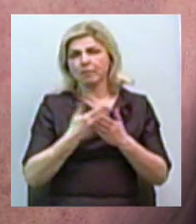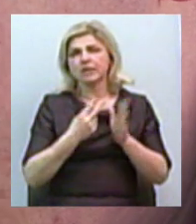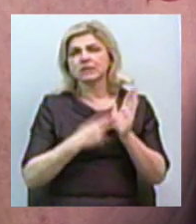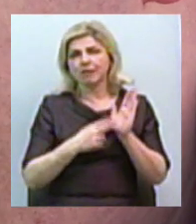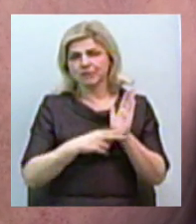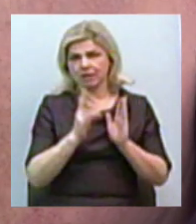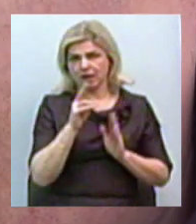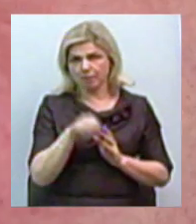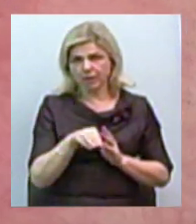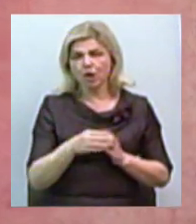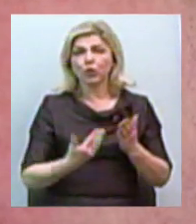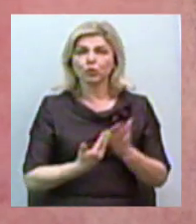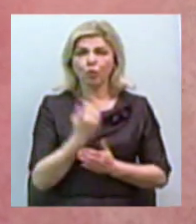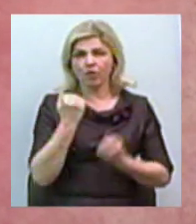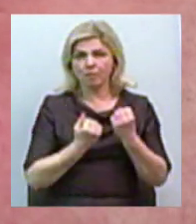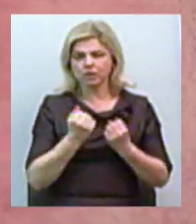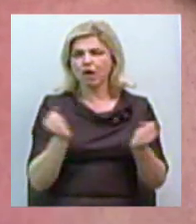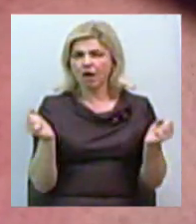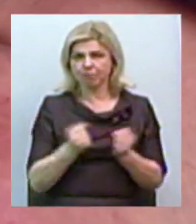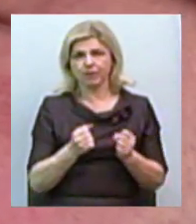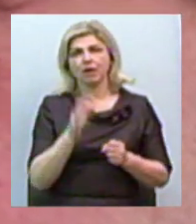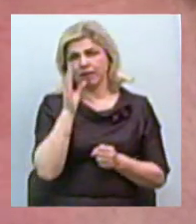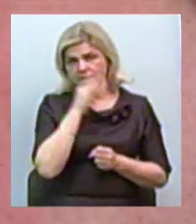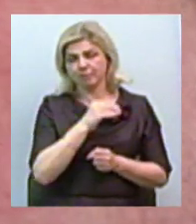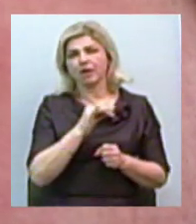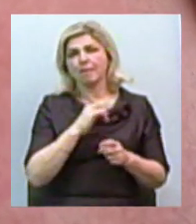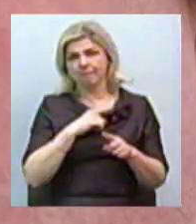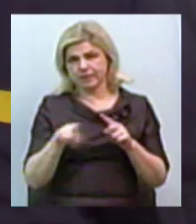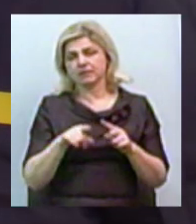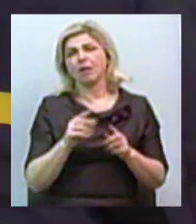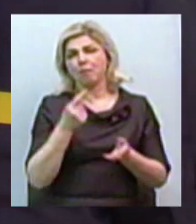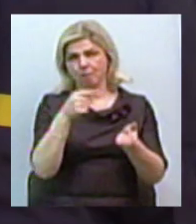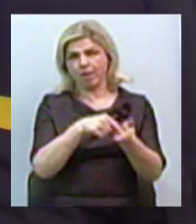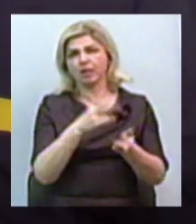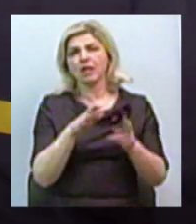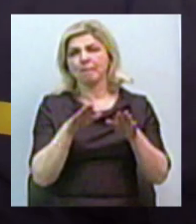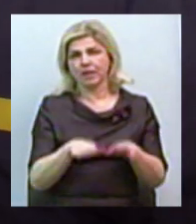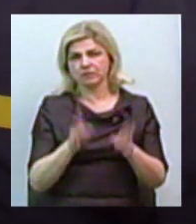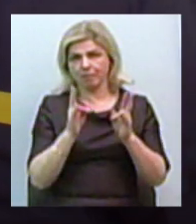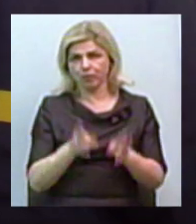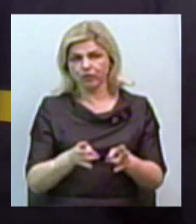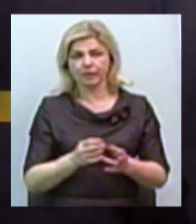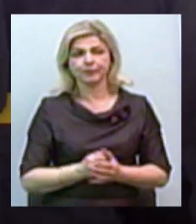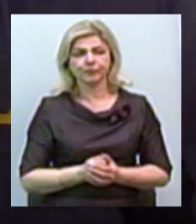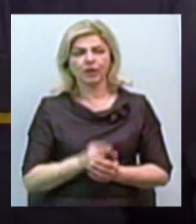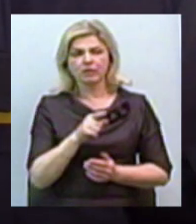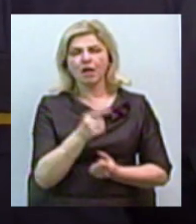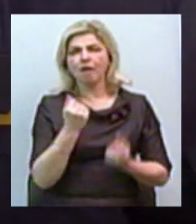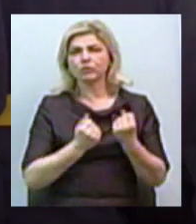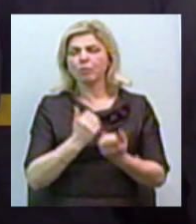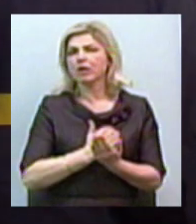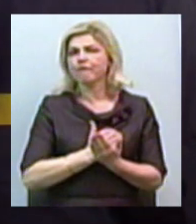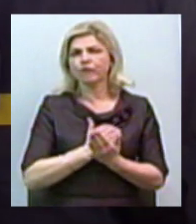кілометрів. Нова машина прискорить час прибуття рятувальників на місце. Це автомобіль підвищеної прохідності, має